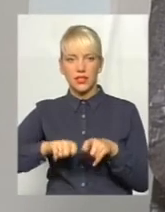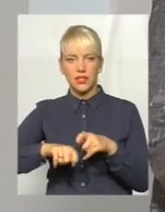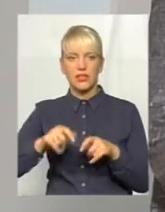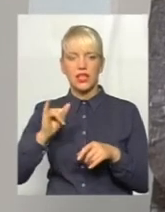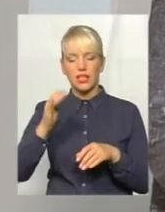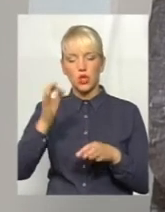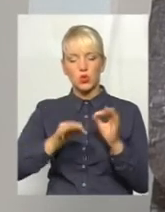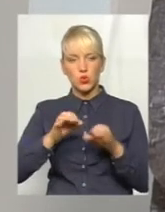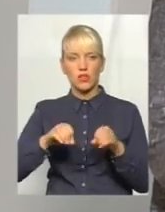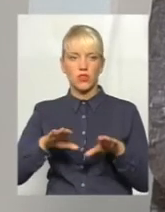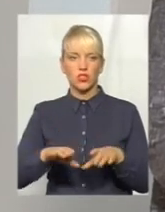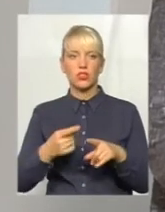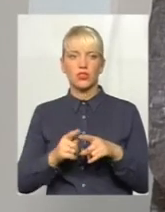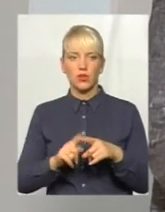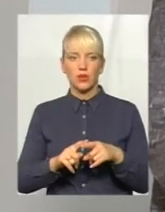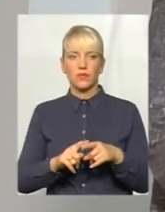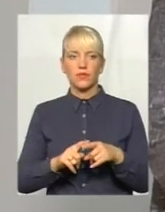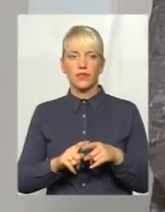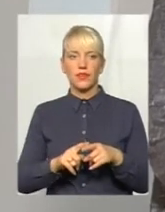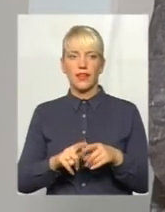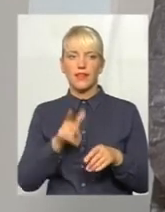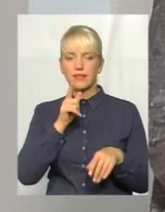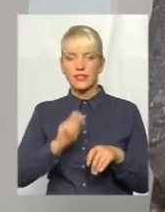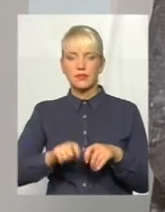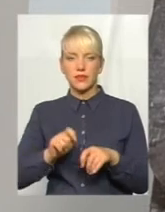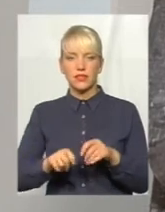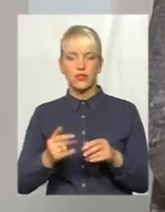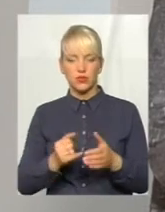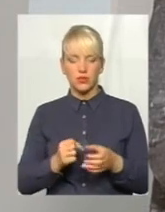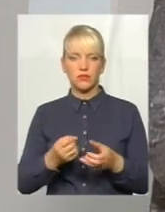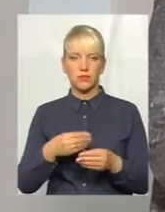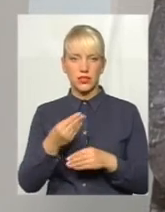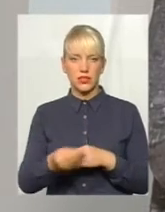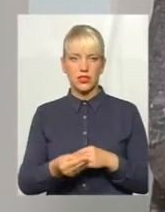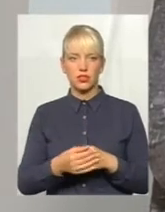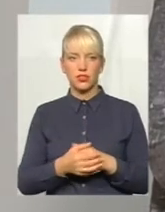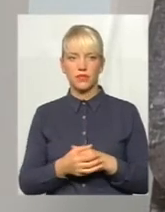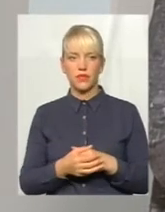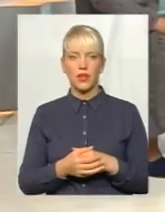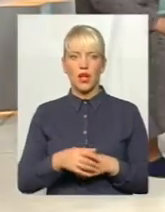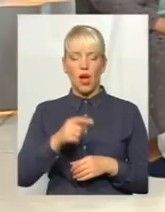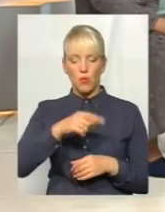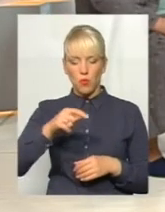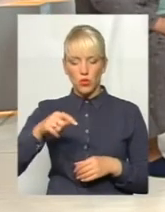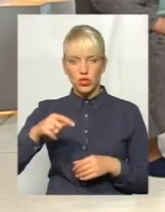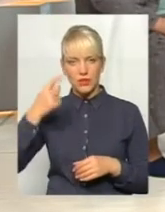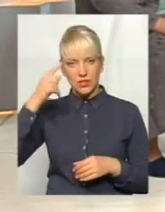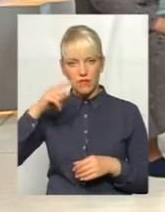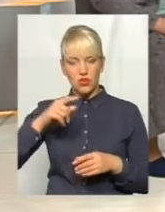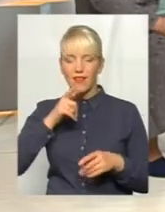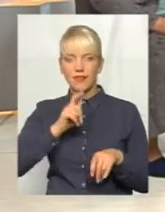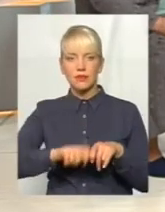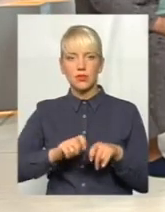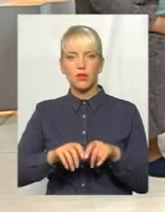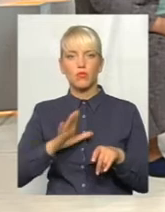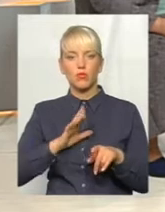призначити почеркознавчу експертизу. Ну, там, як по призначенню почеркознавчої експертизи, прийшла така відповідь, що